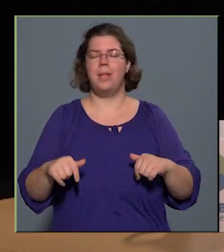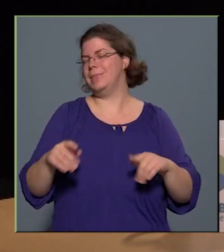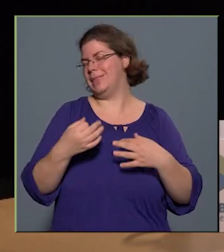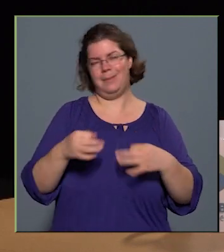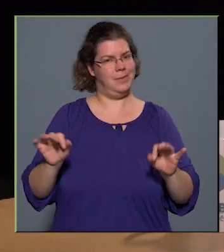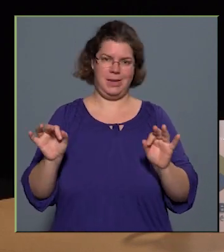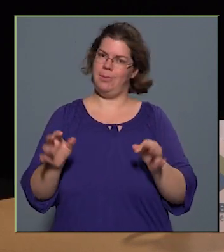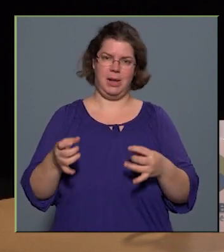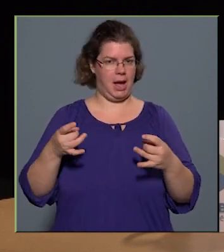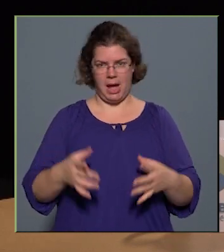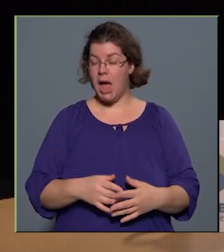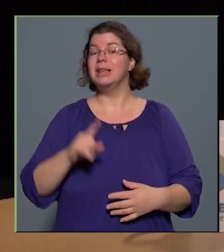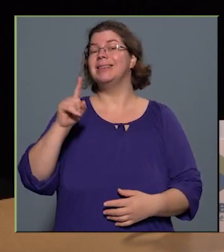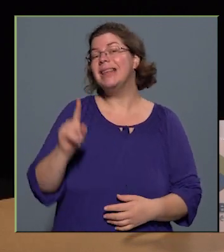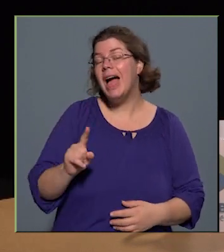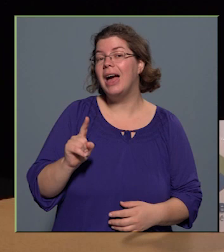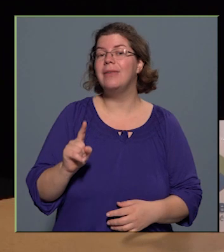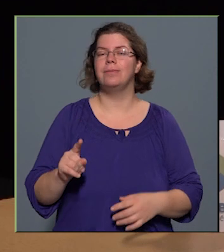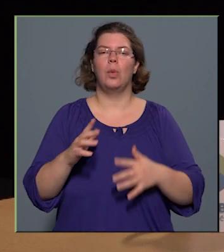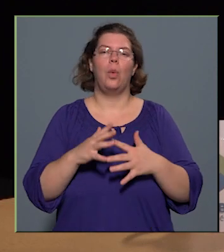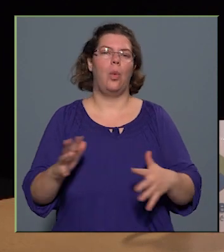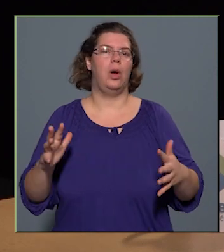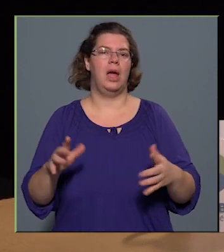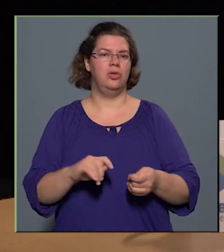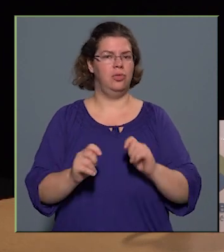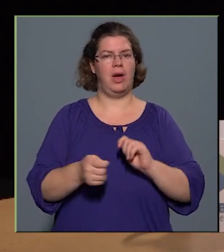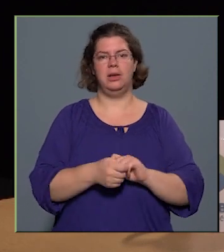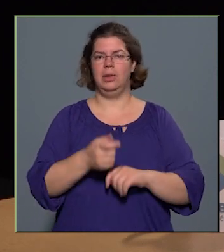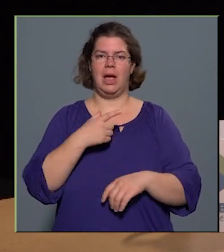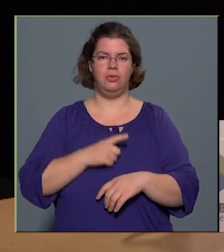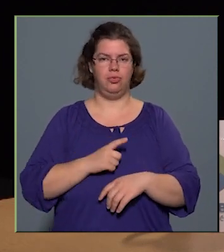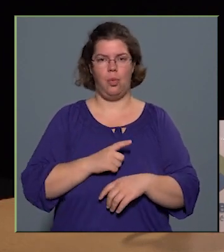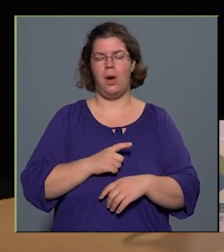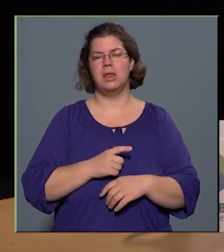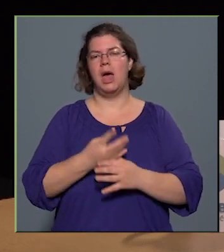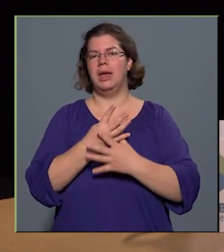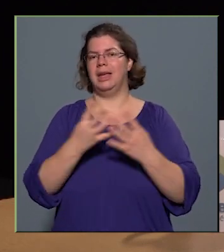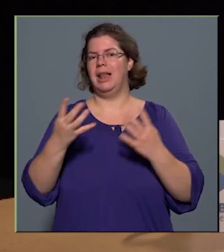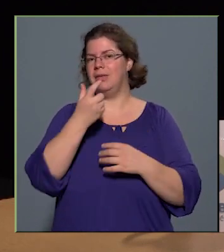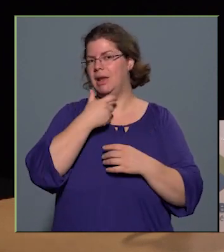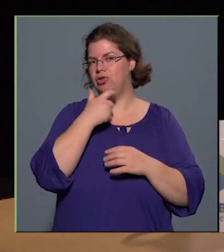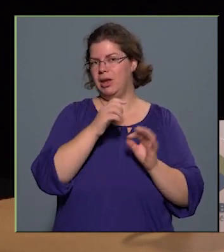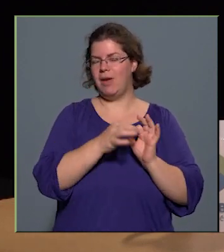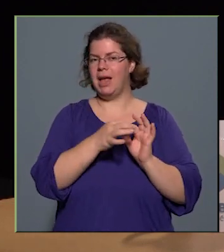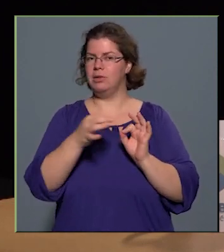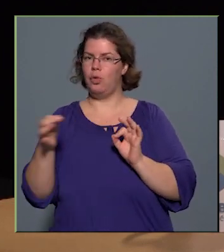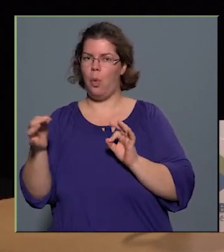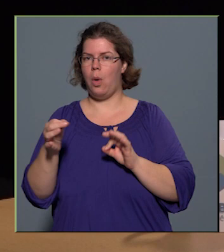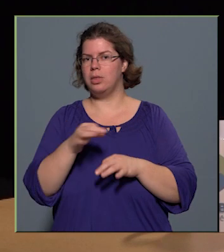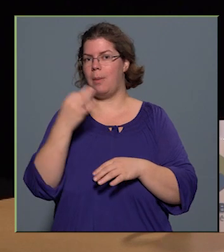szabad engedni. De óriási változás volt a 90-es évektől a